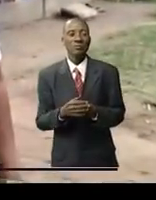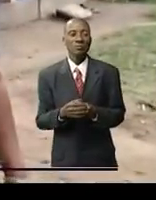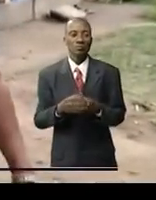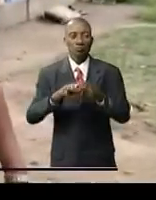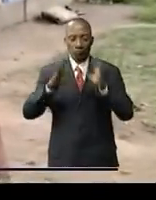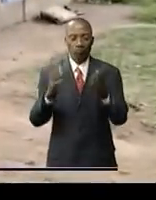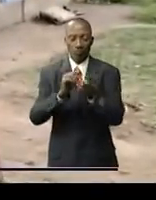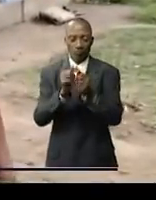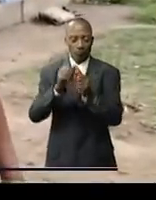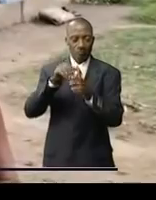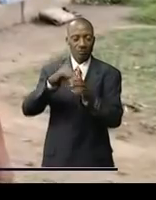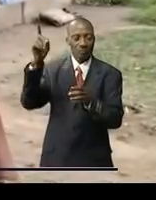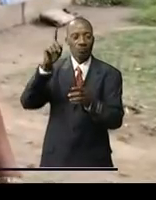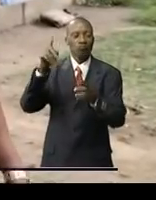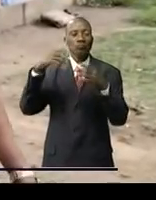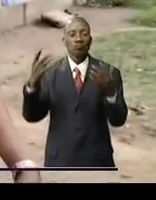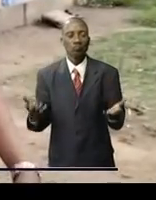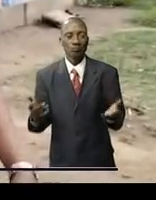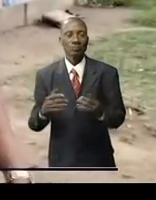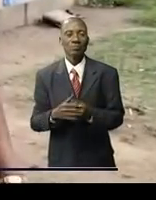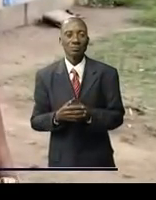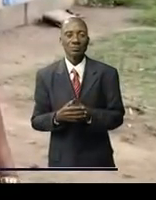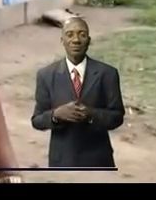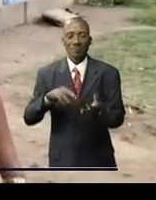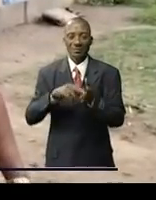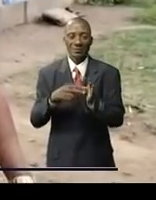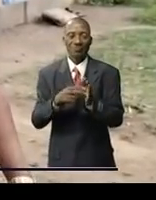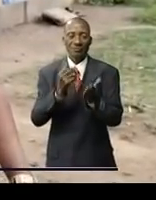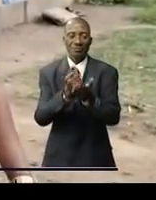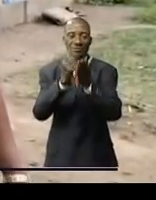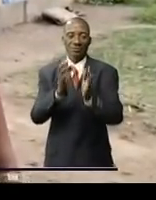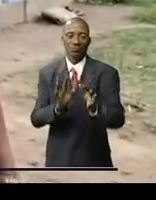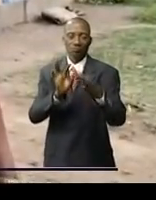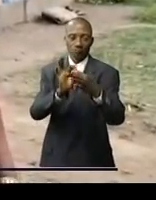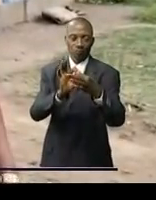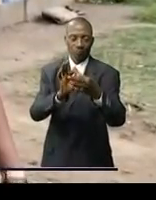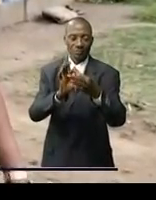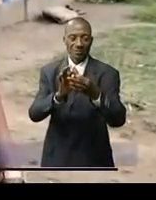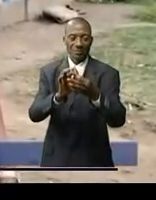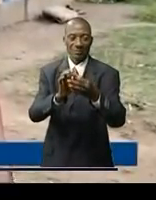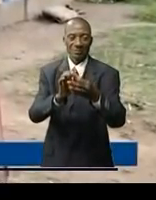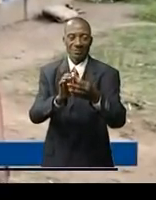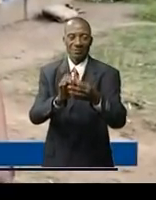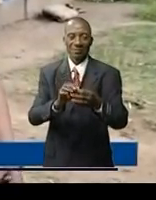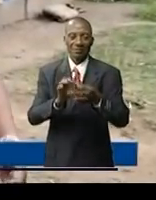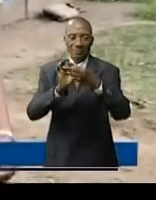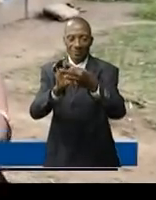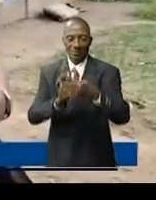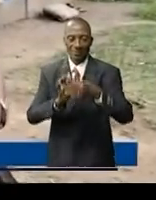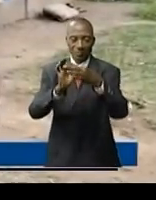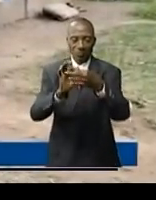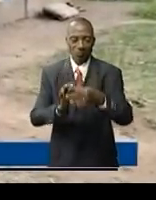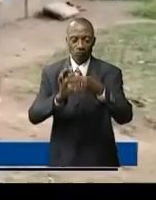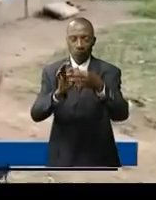personnes illégales aujourd'hui c'est la diplomatie c'est la négociation donc les Nations Unies c'est devenu un